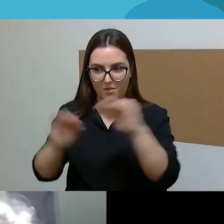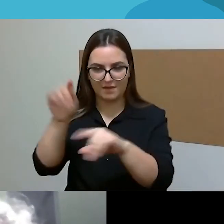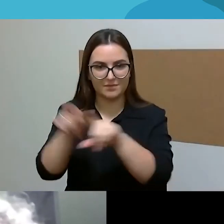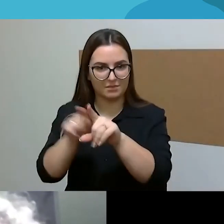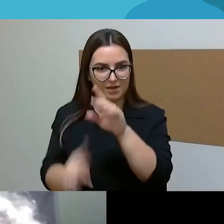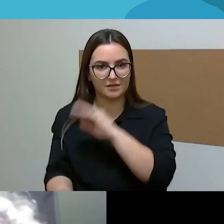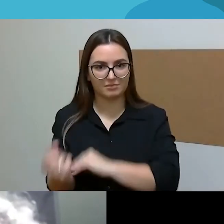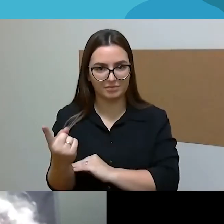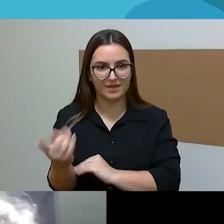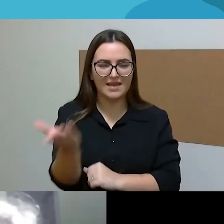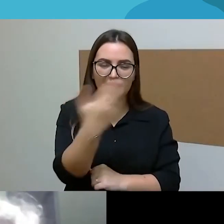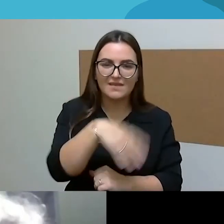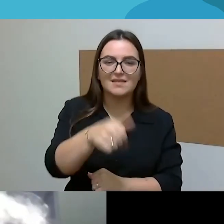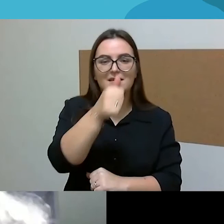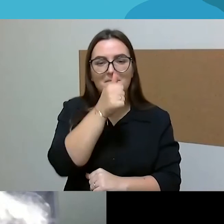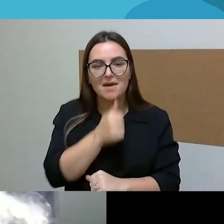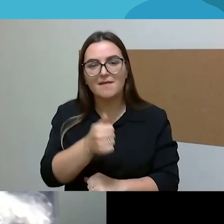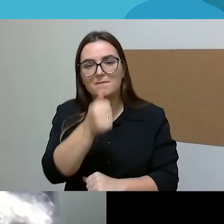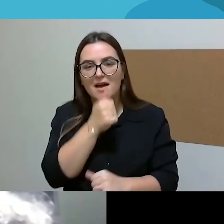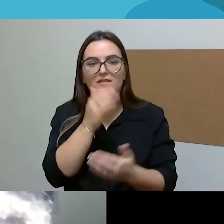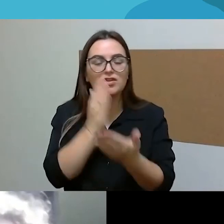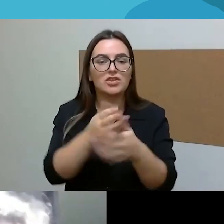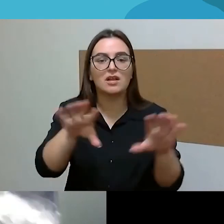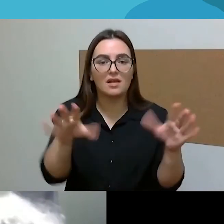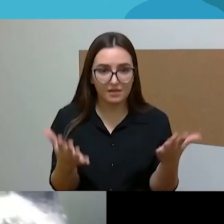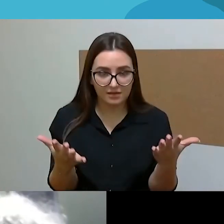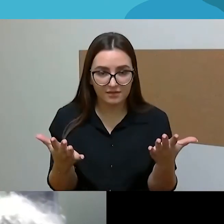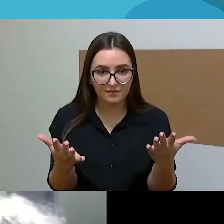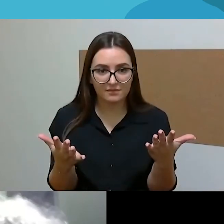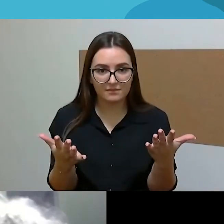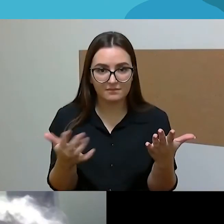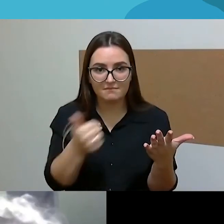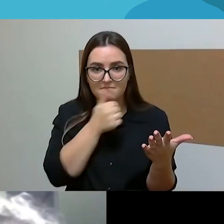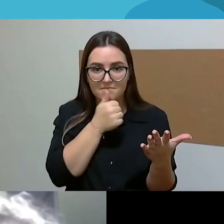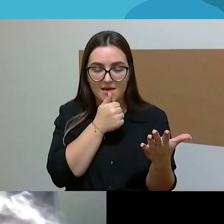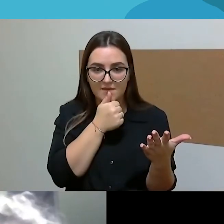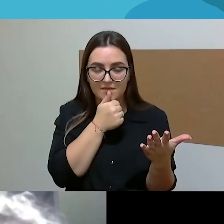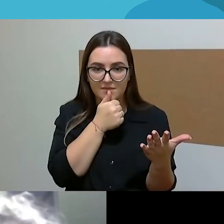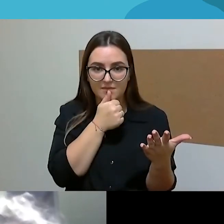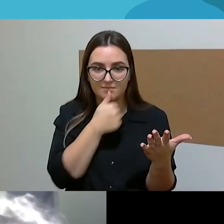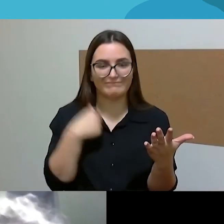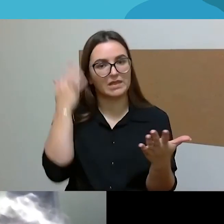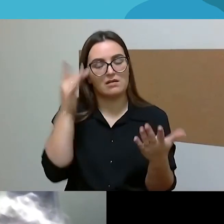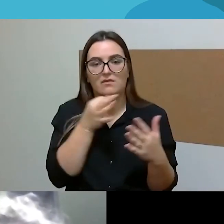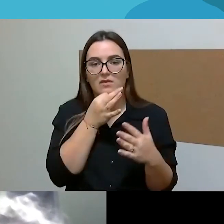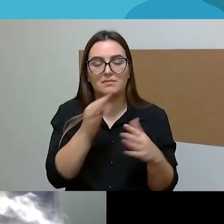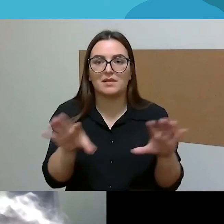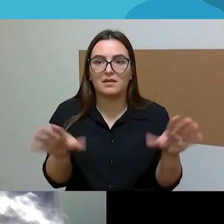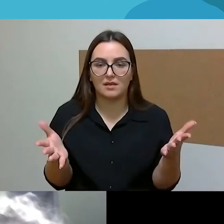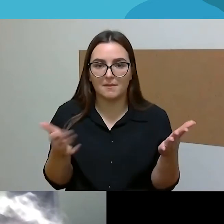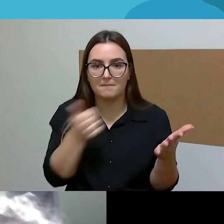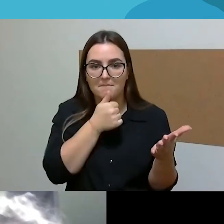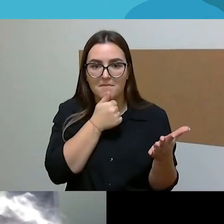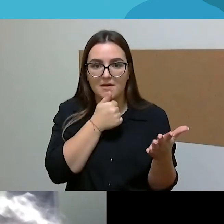mes lygi ir kaip pavyzdžius išstatom, man atrodo, kad tam tikrą prasimą gal